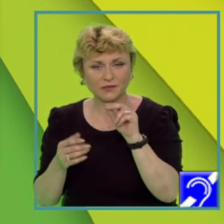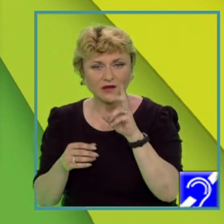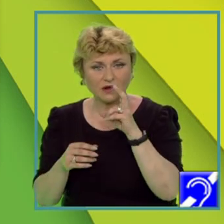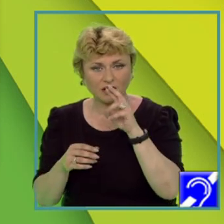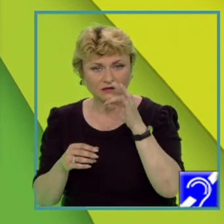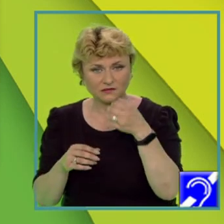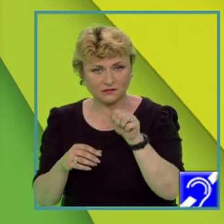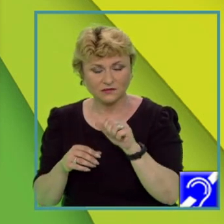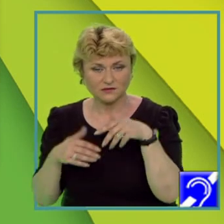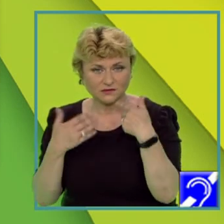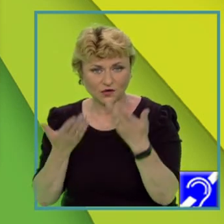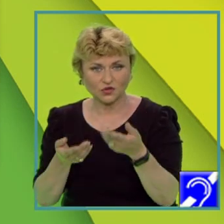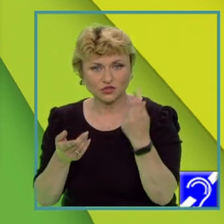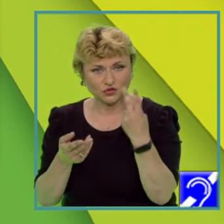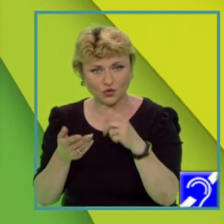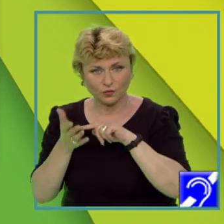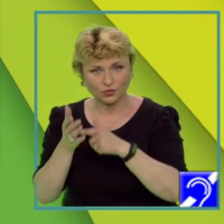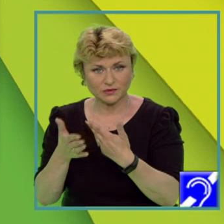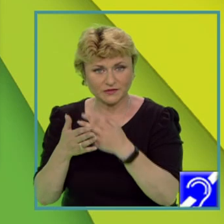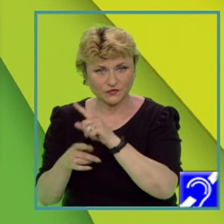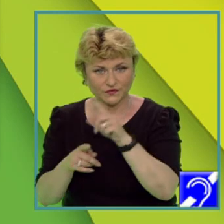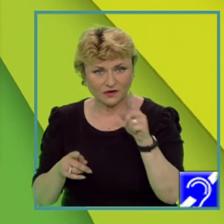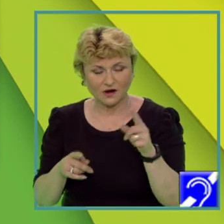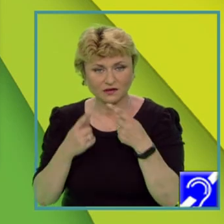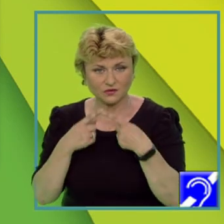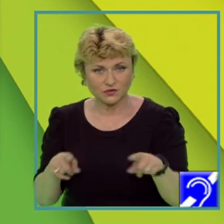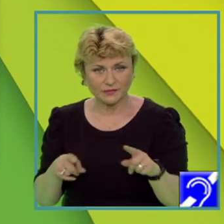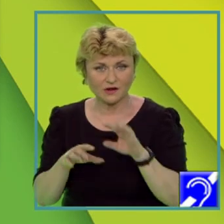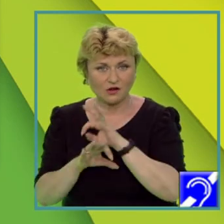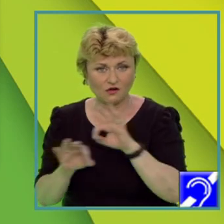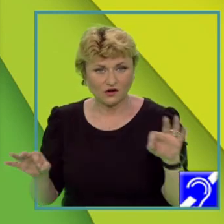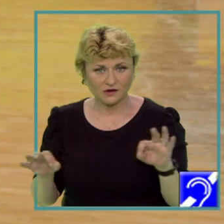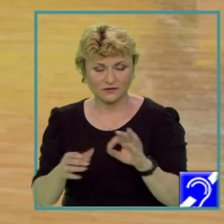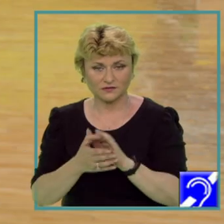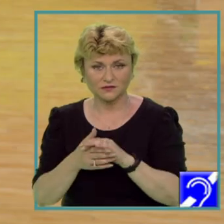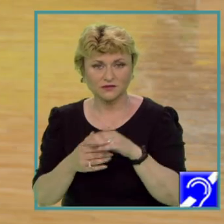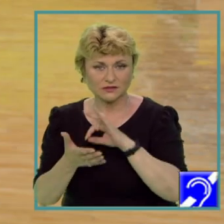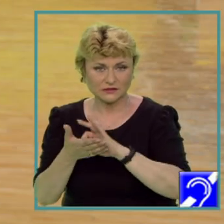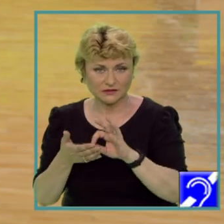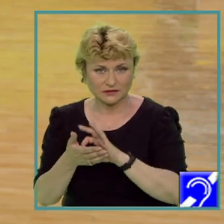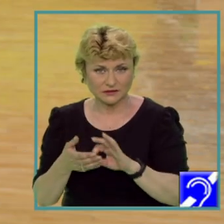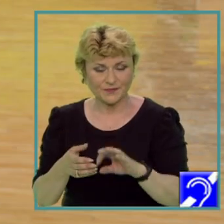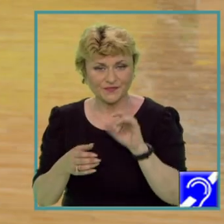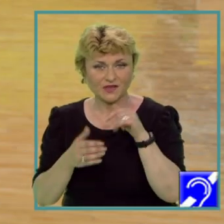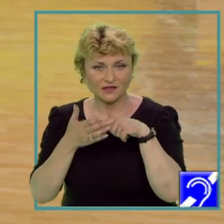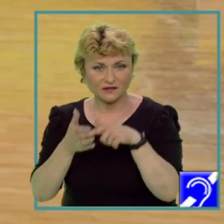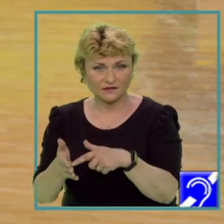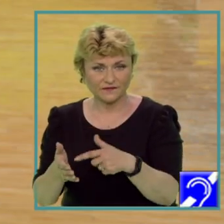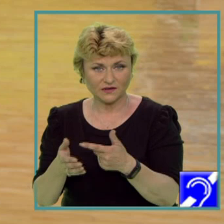ne arată că se acordă câte două puncte pentru fiecare deosebire corect formulată. Identificăm